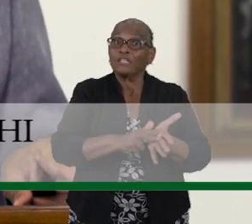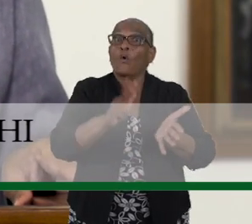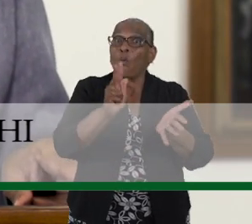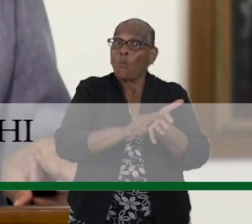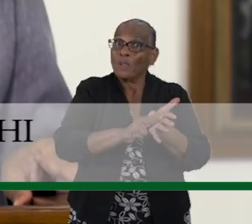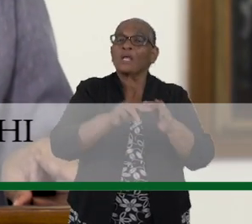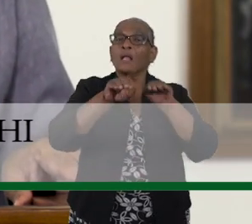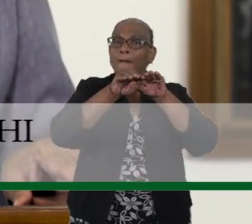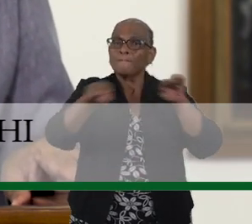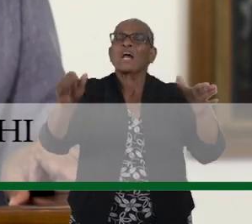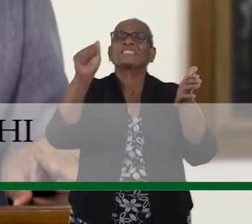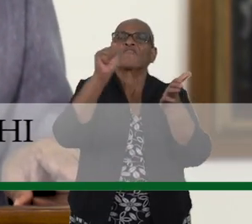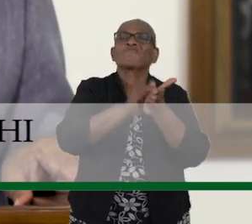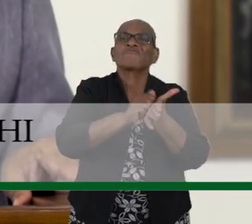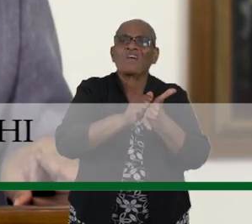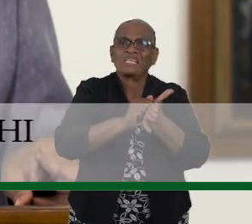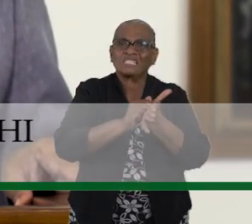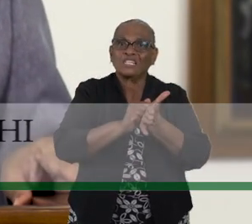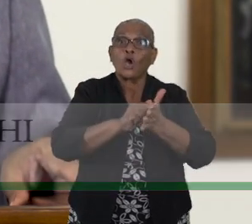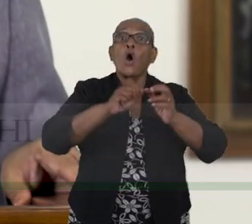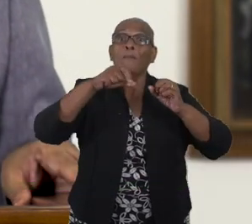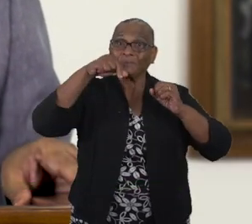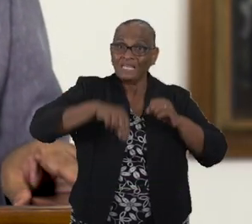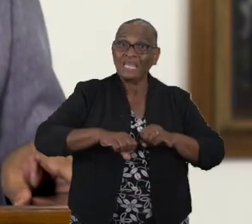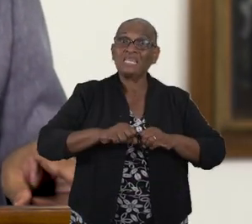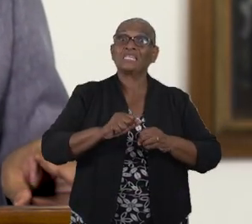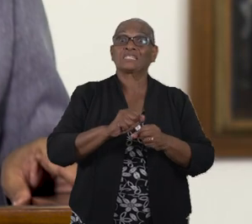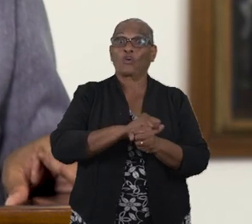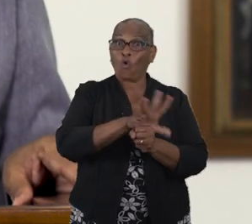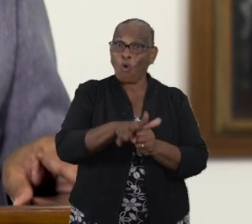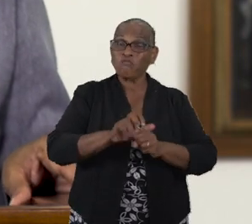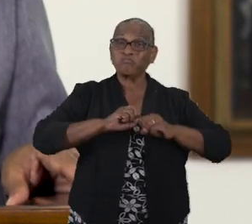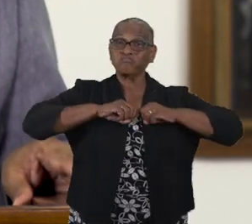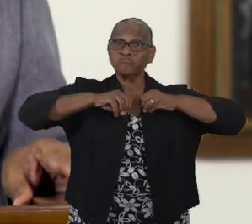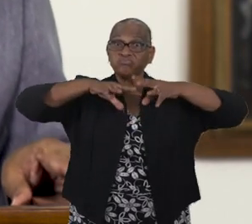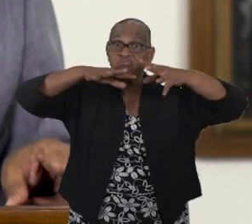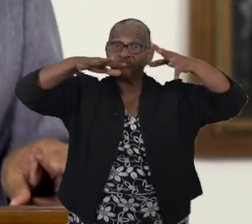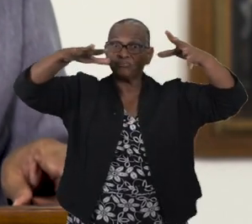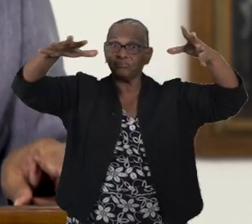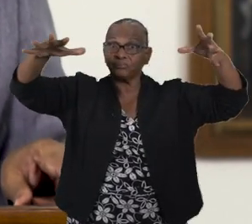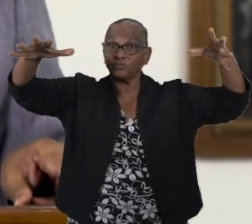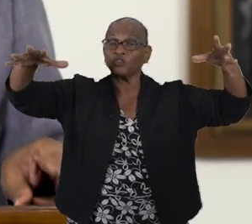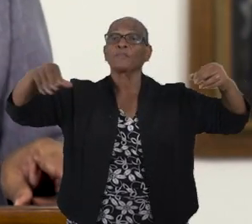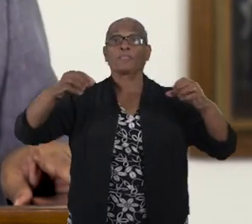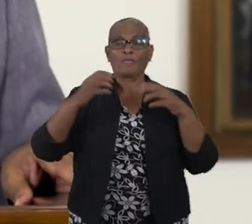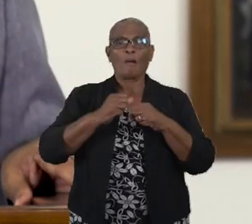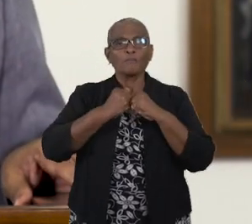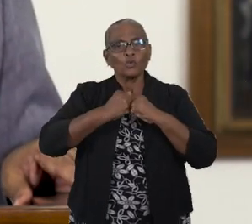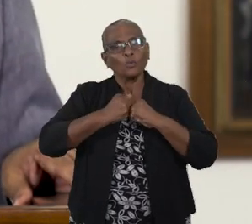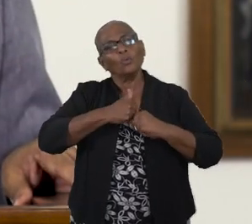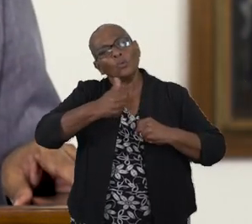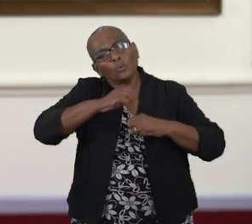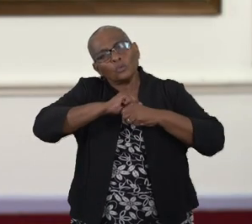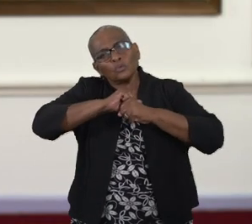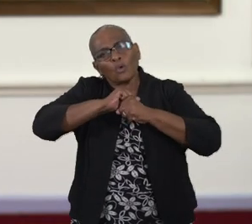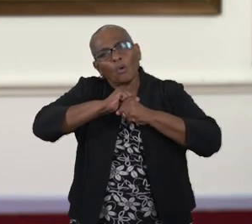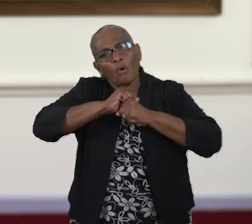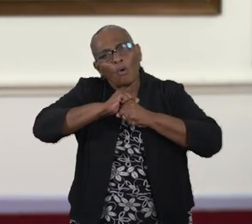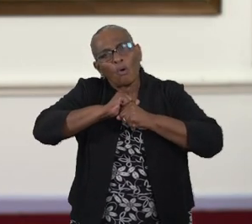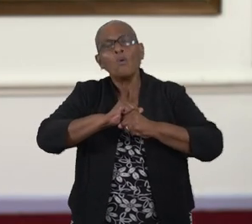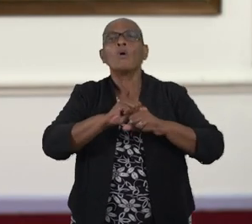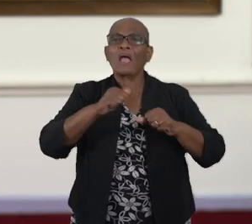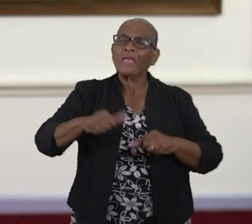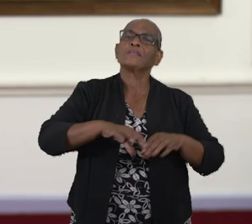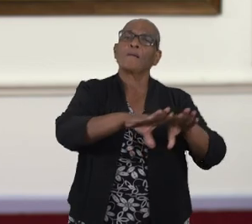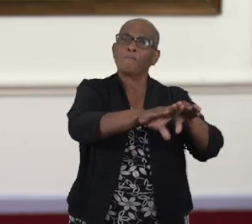basis vastgelegd om deze pandemie het hoofd te bieden en de nodige maatregelen te treffen. Op